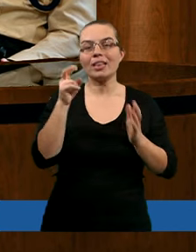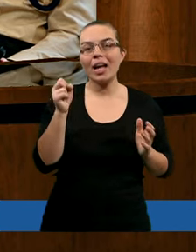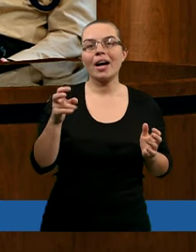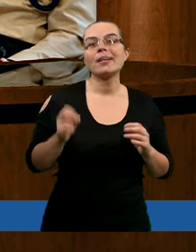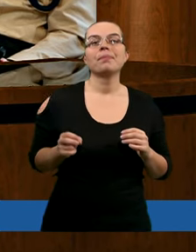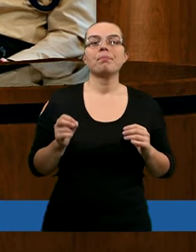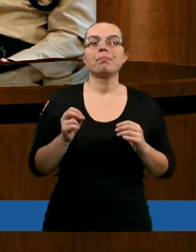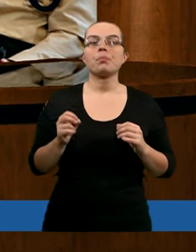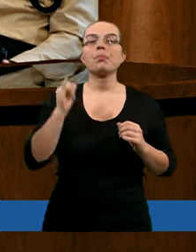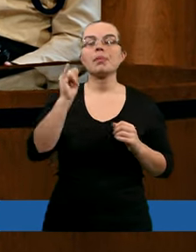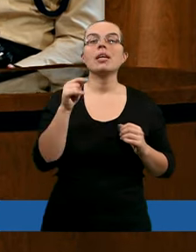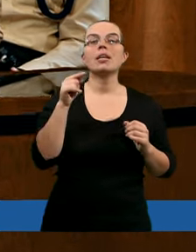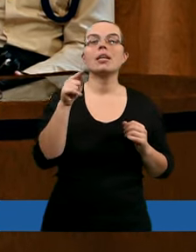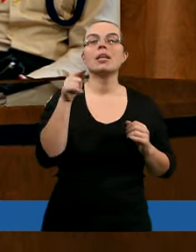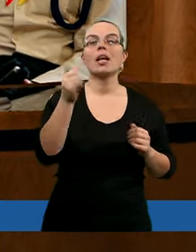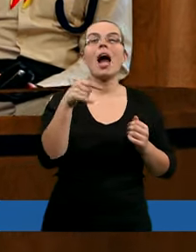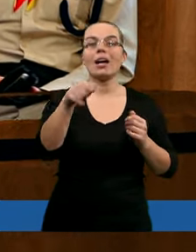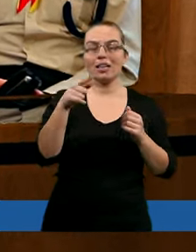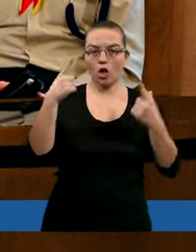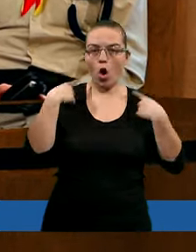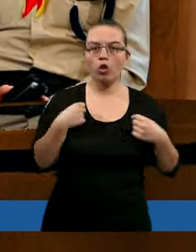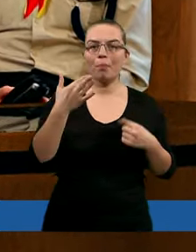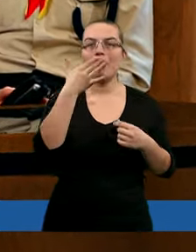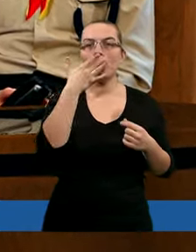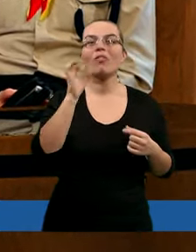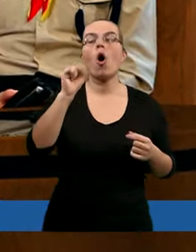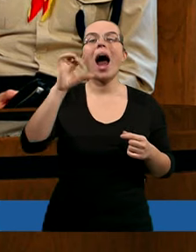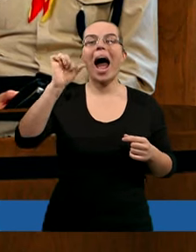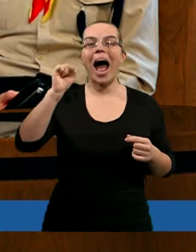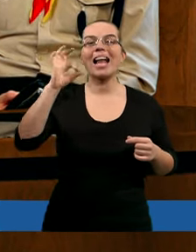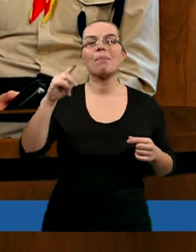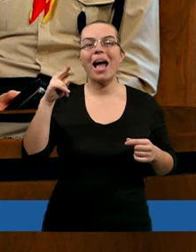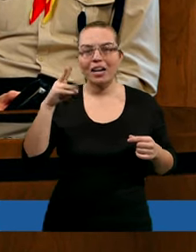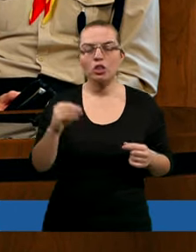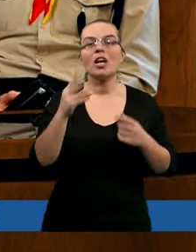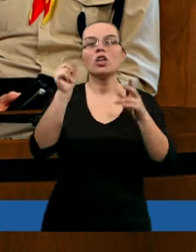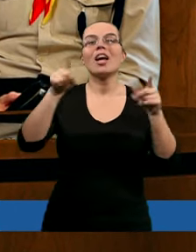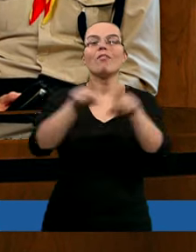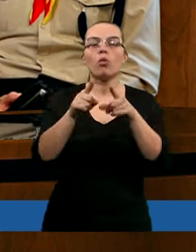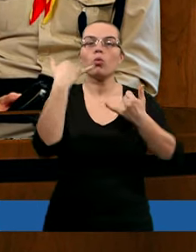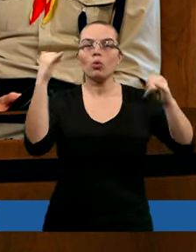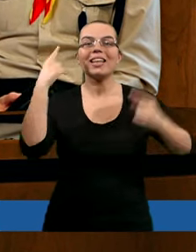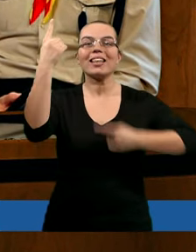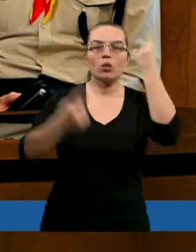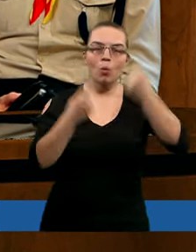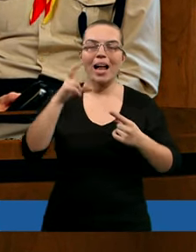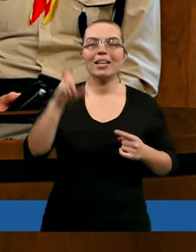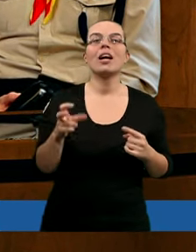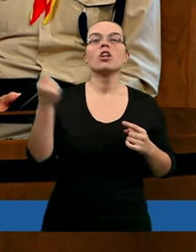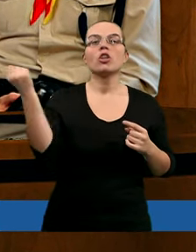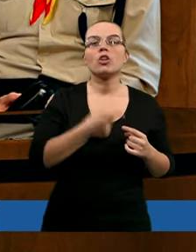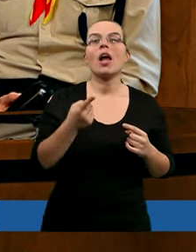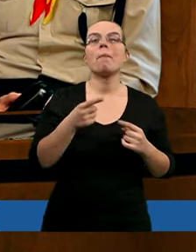Znaczy ja akurat mówiłem o czymś takim w aspekcie, bo wiadomo, że do różnych sytuacji trzeba podejść różnie, ale